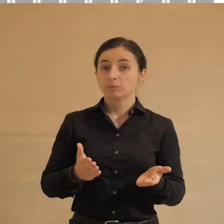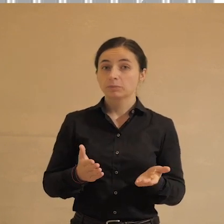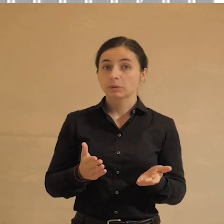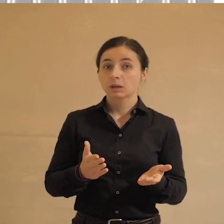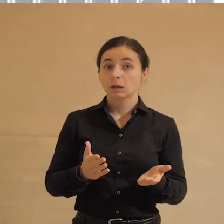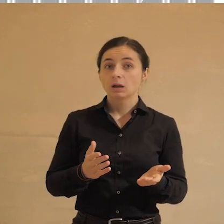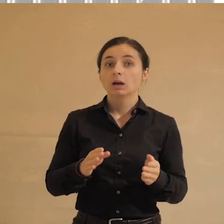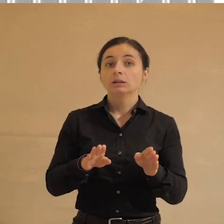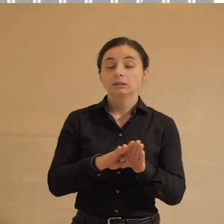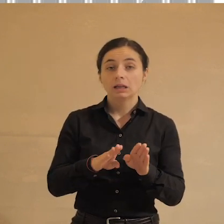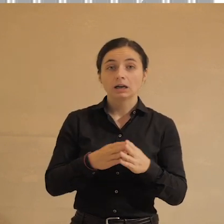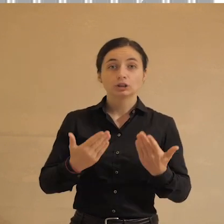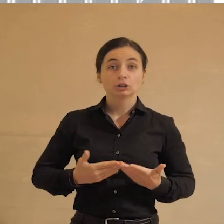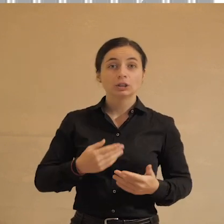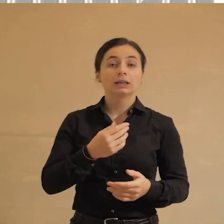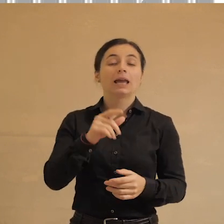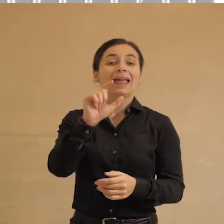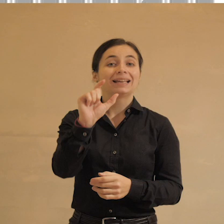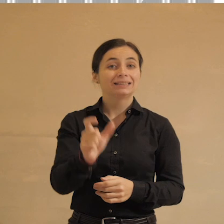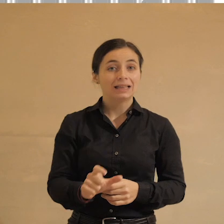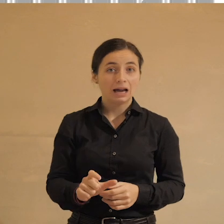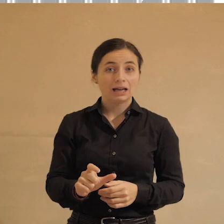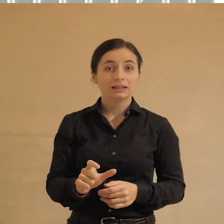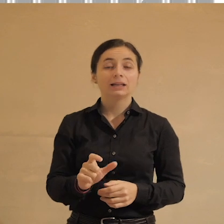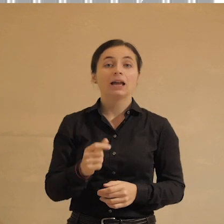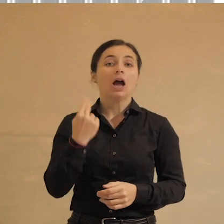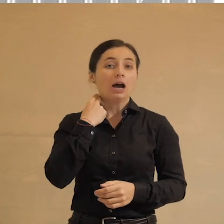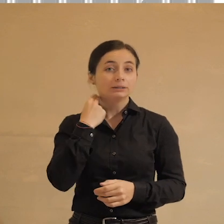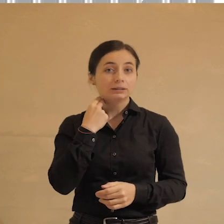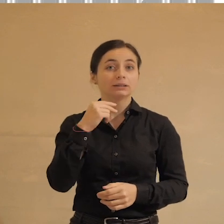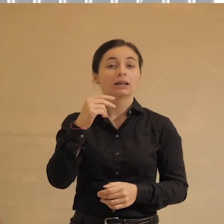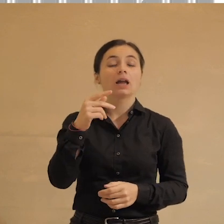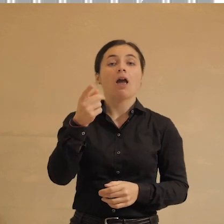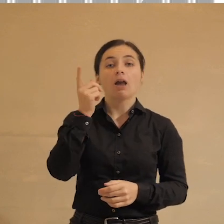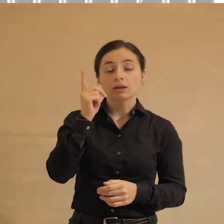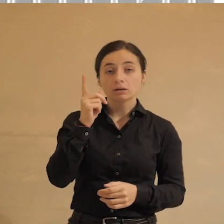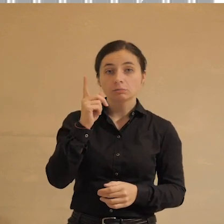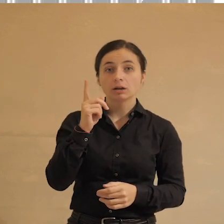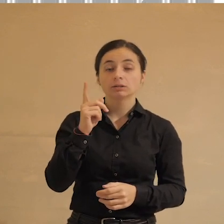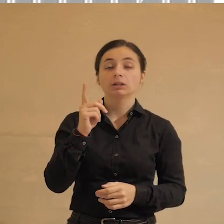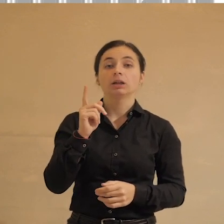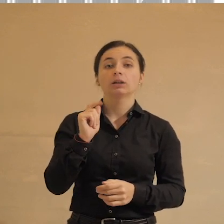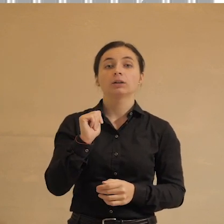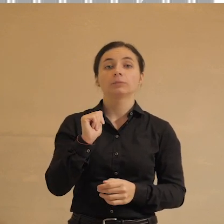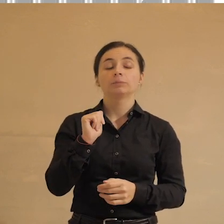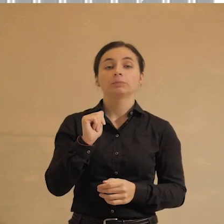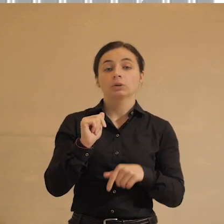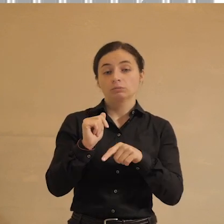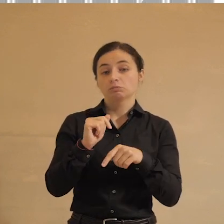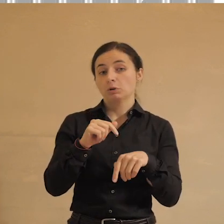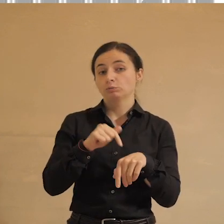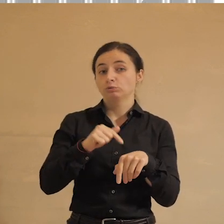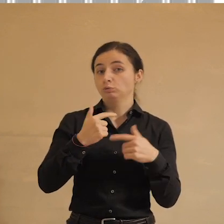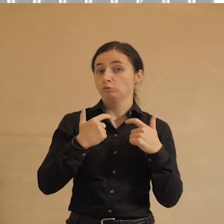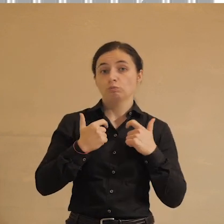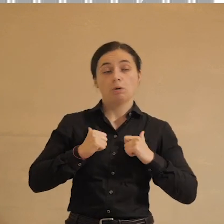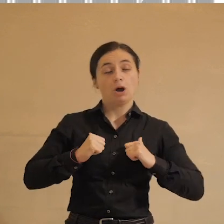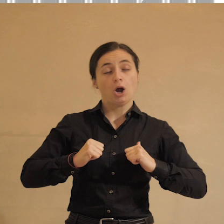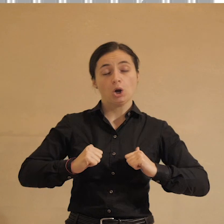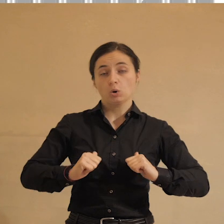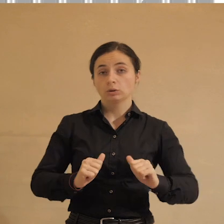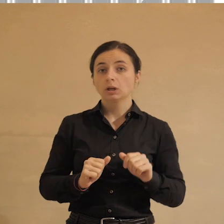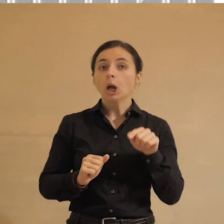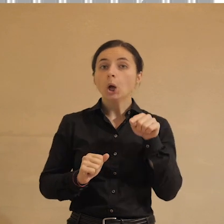стресс испытывают также жители Италии и Великобритании, Германии, относительно как-то спокойно себя ощущают. То есть смотрите, тут,